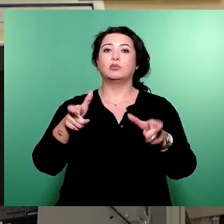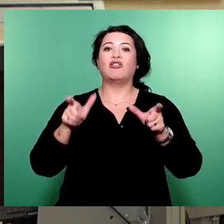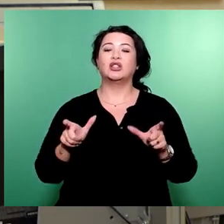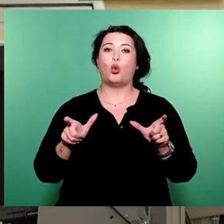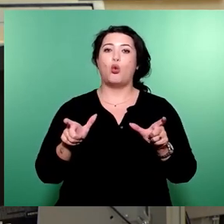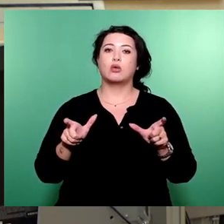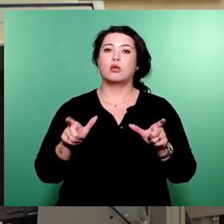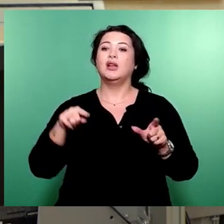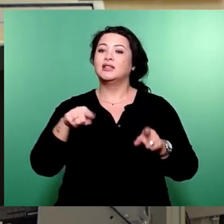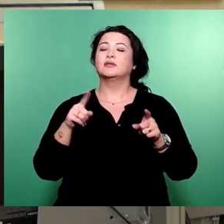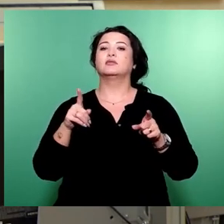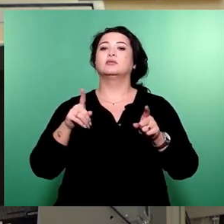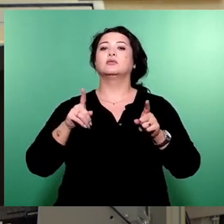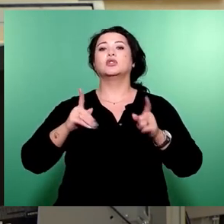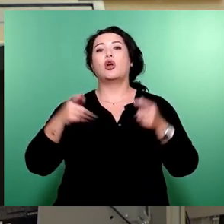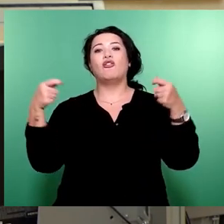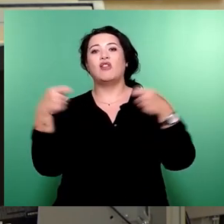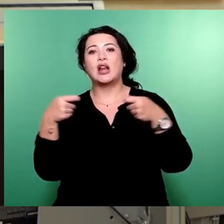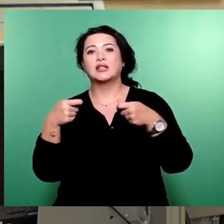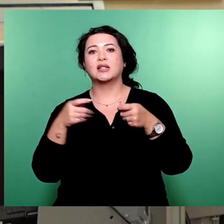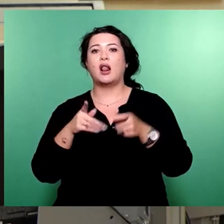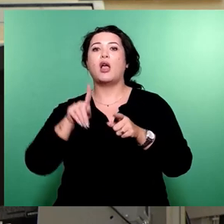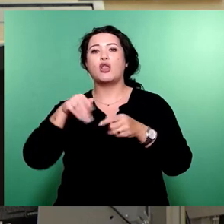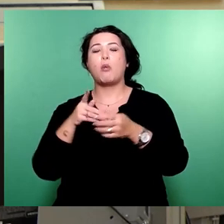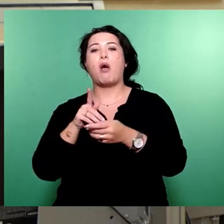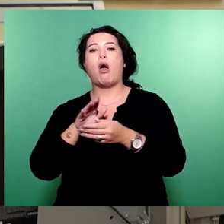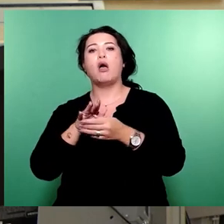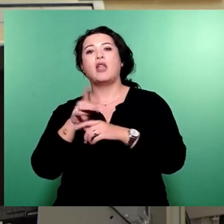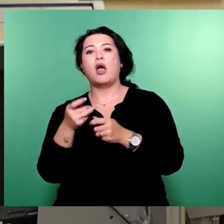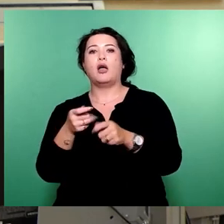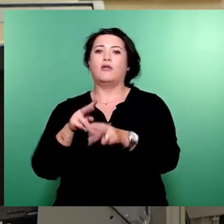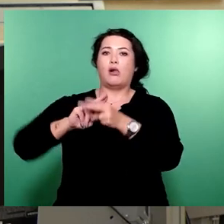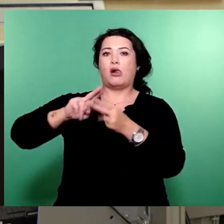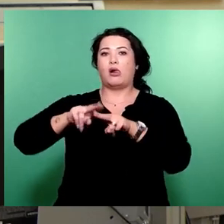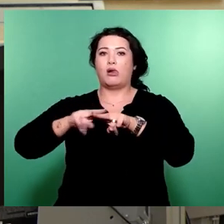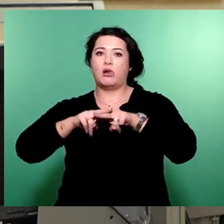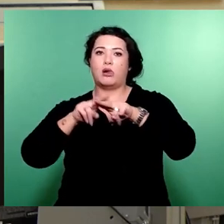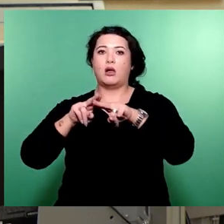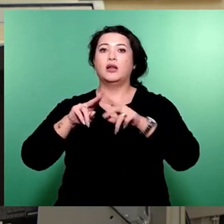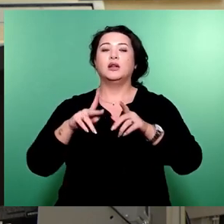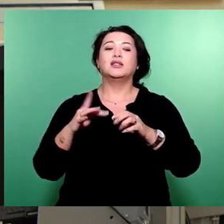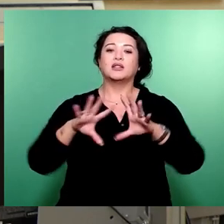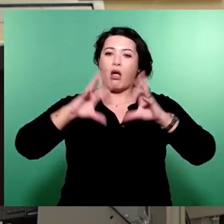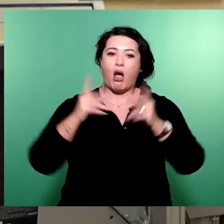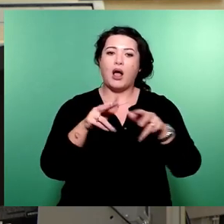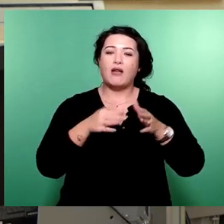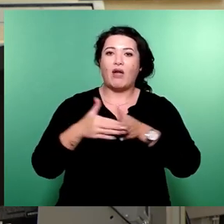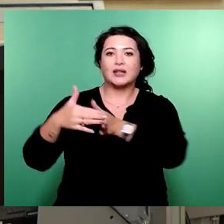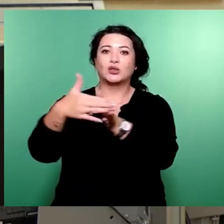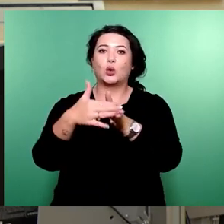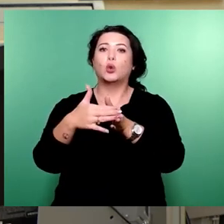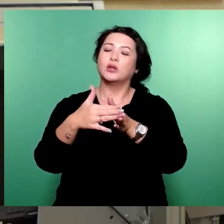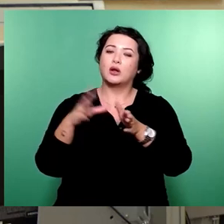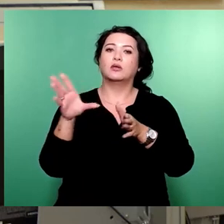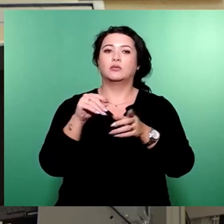diese finanzielle Nachsteuerung mit dem Antrag von Grünen, Linken, CDU, SPD und FDP möglich ist.